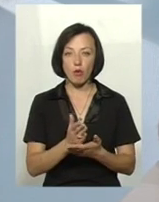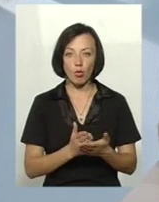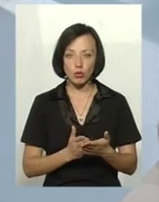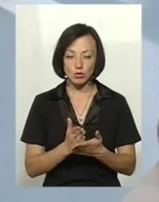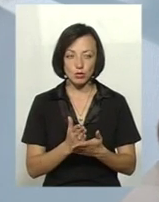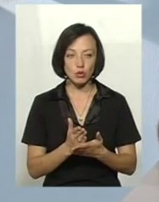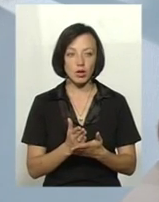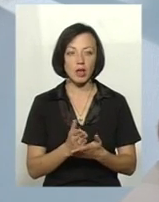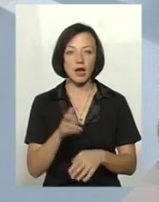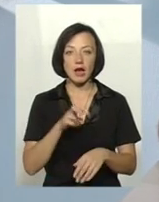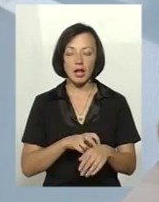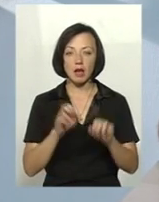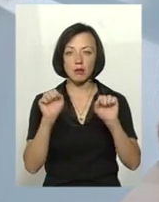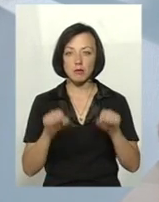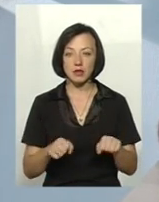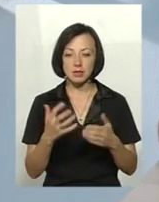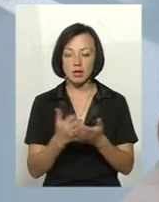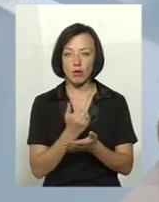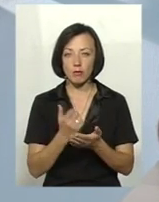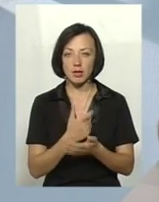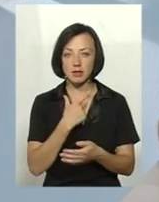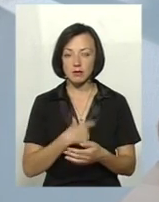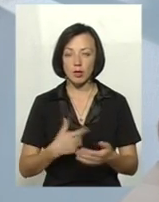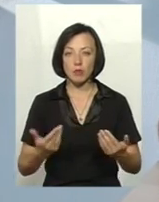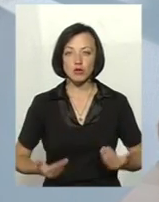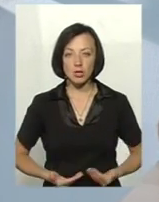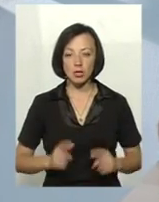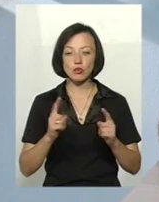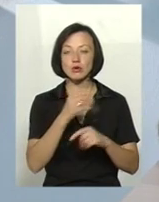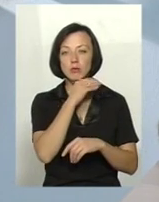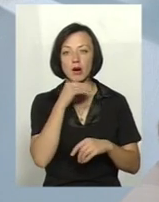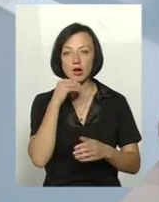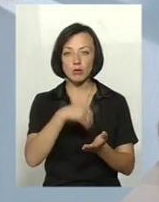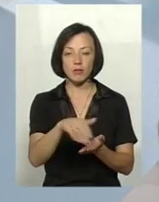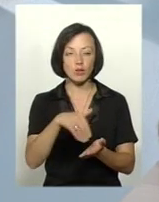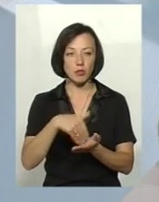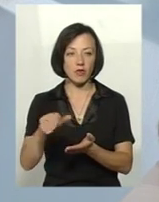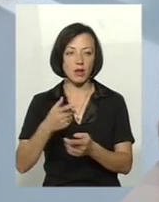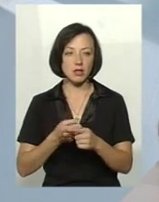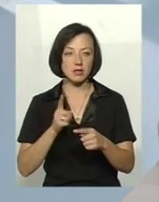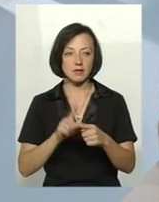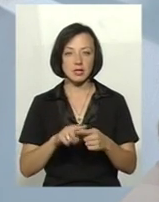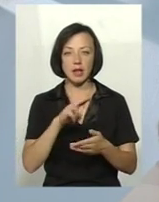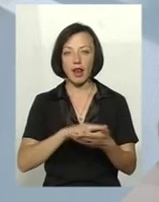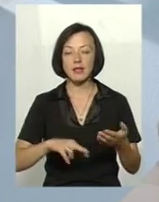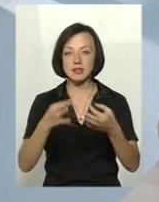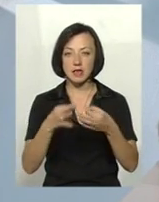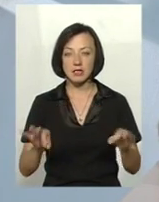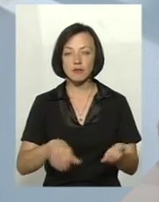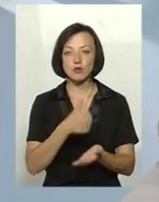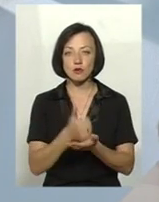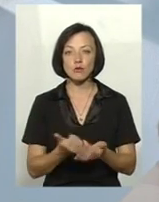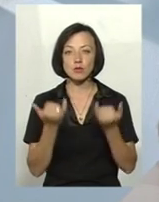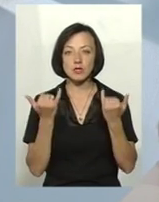щоб достатній кількості лікар міг заробити на своє прожиття. Дуже багато повідмовлялися від цих ліцензій. І в основному